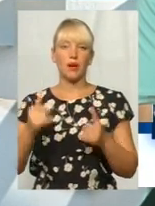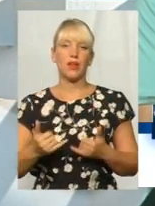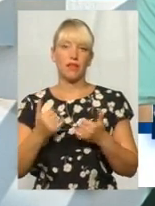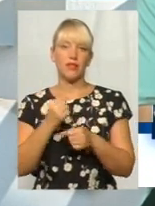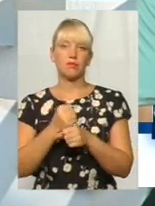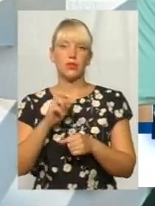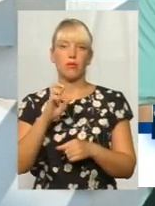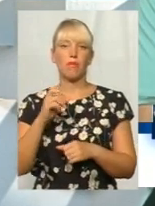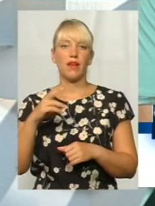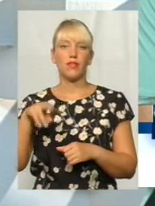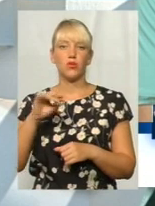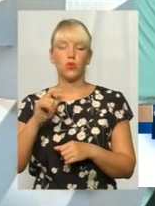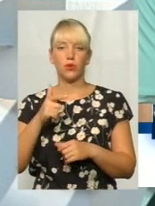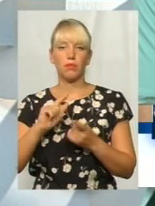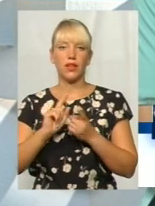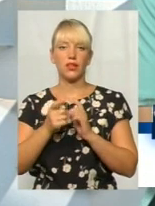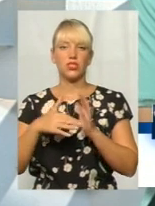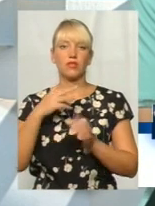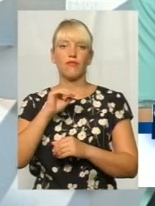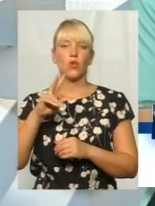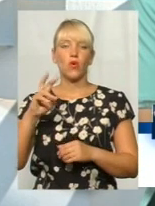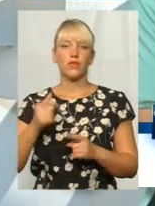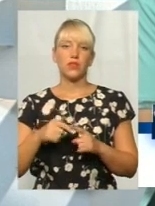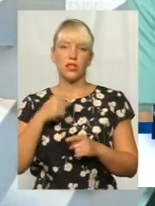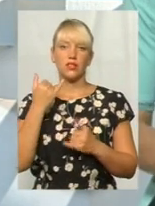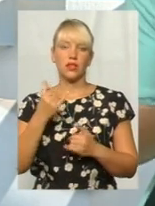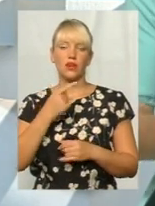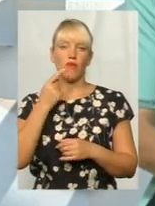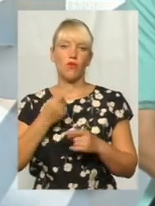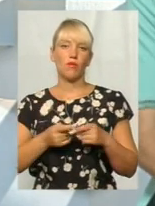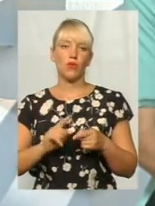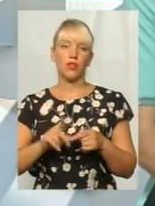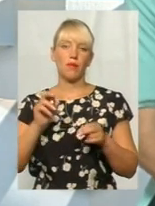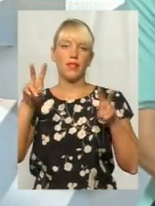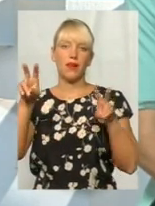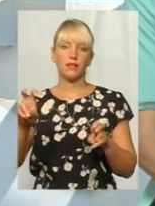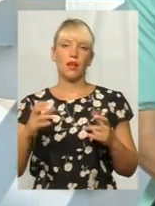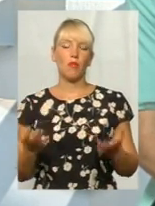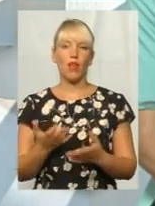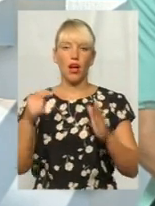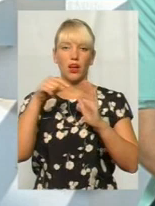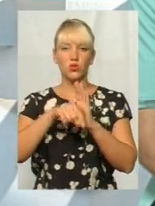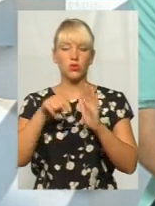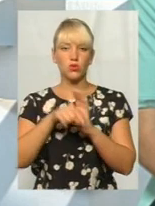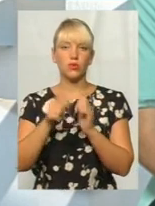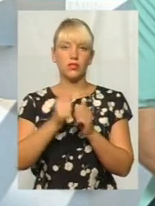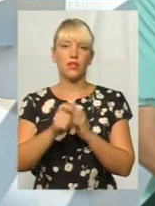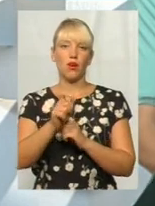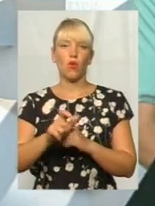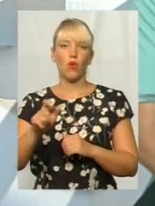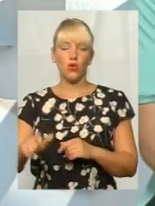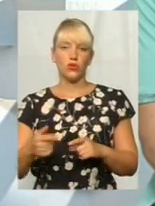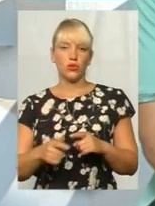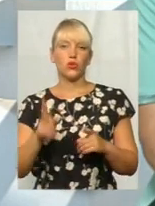переклад на жестову мову Оксани Фіновської. І нині ми говоримо про те, ну власне на тему, яка стосується кожного. І